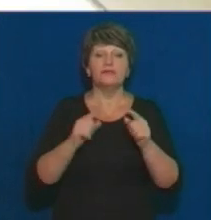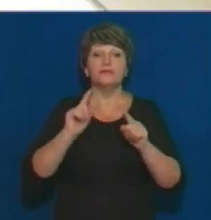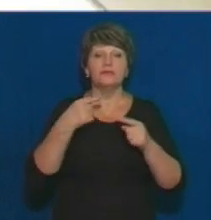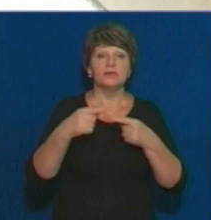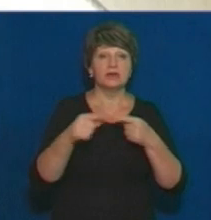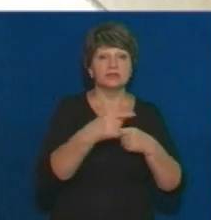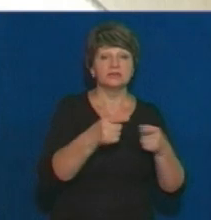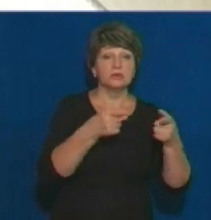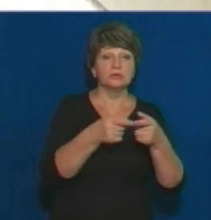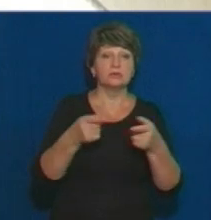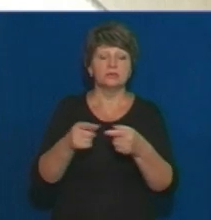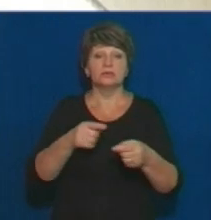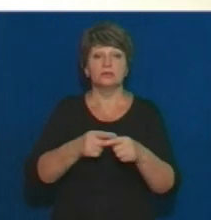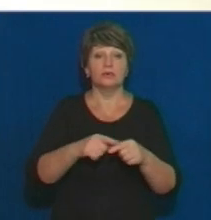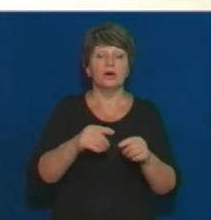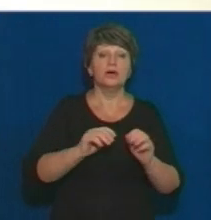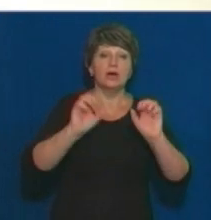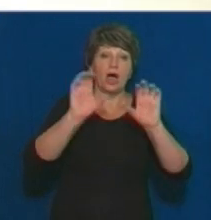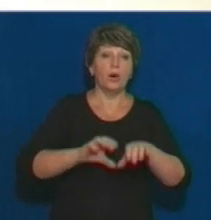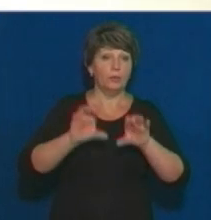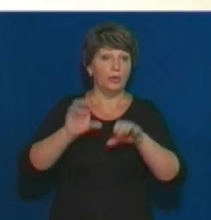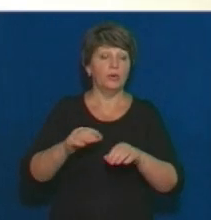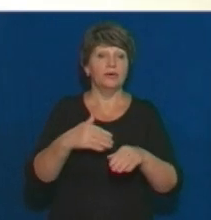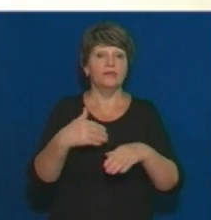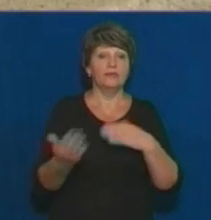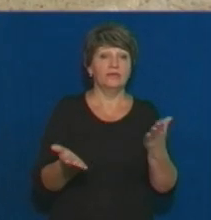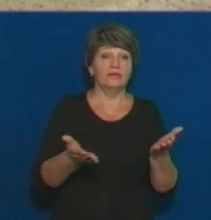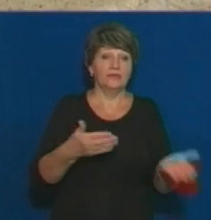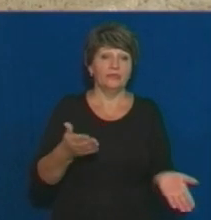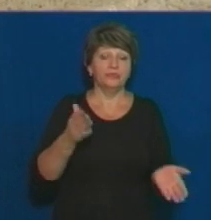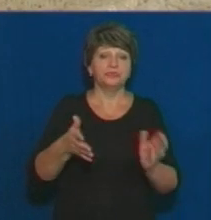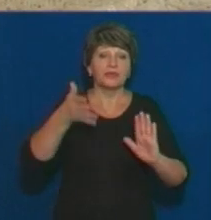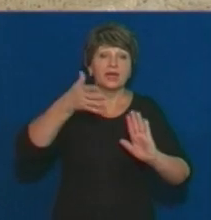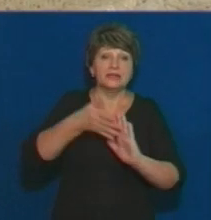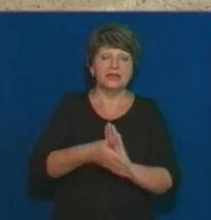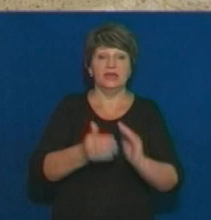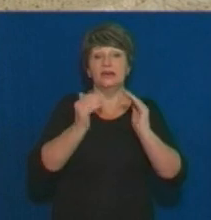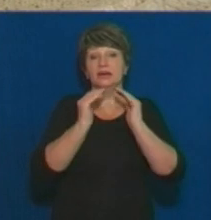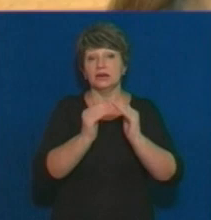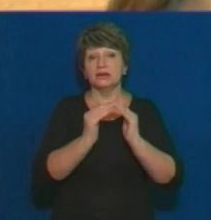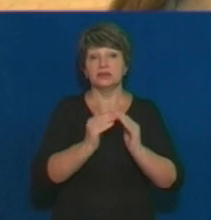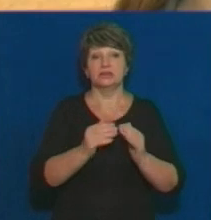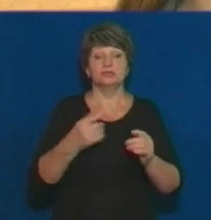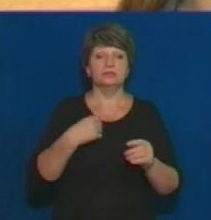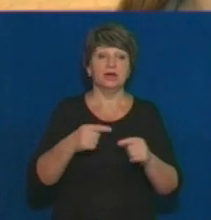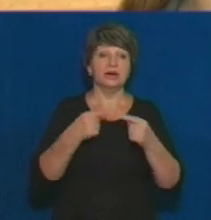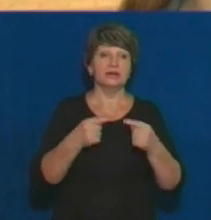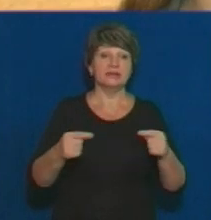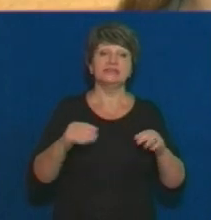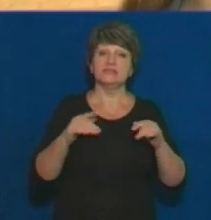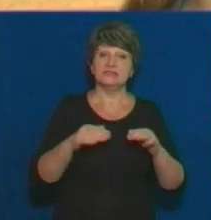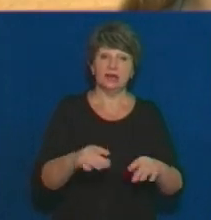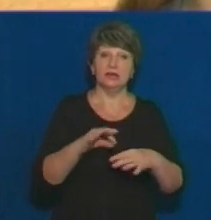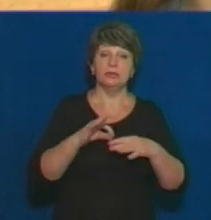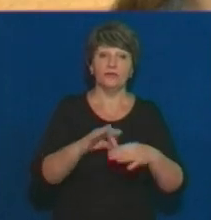Відклеїлися шпалери в актовому залі. Течі стеля, течуть стіни. Ми там всякі різні заходи проводимо в